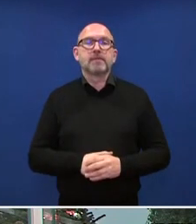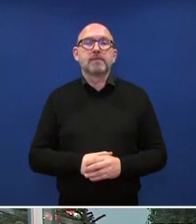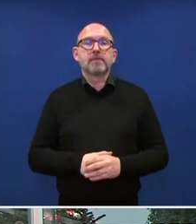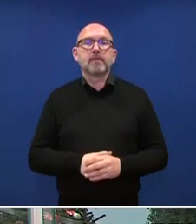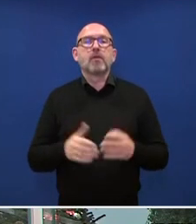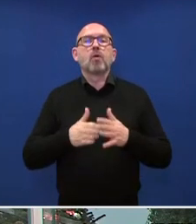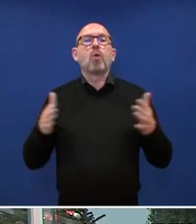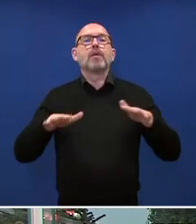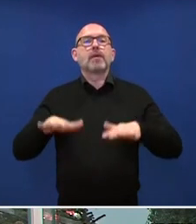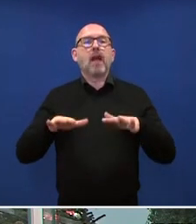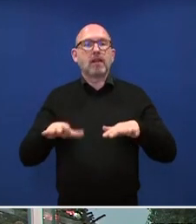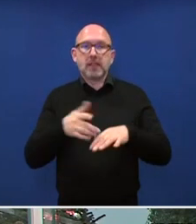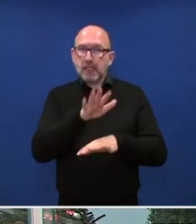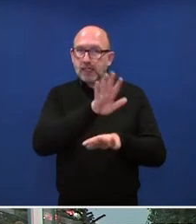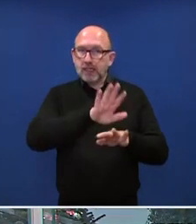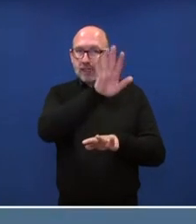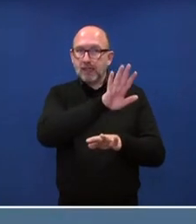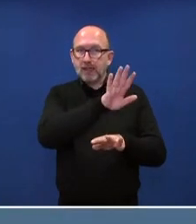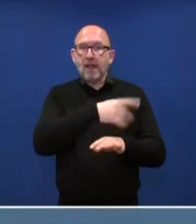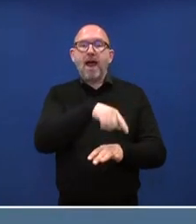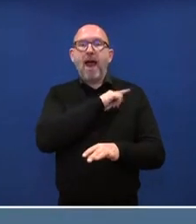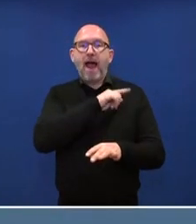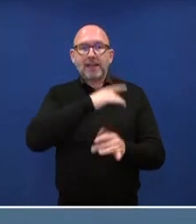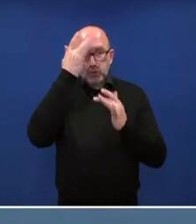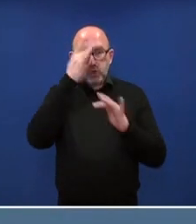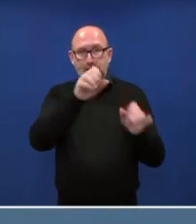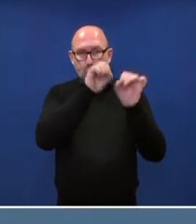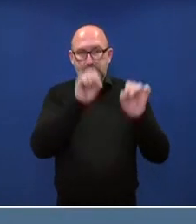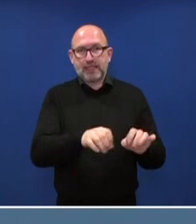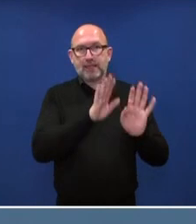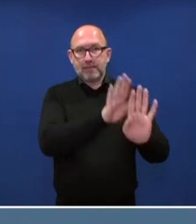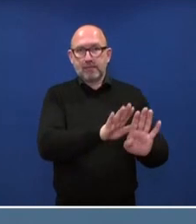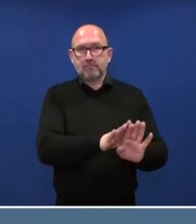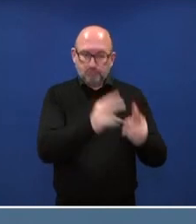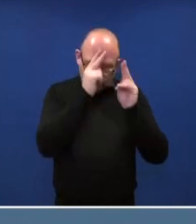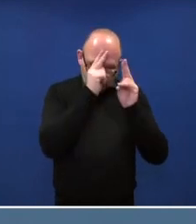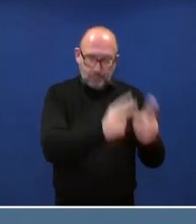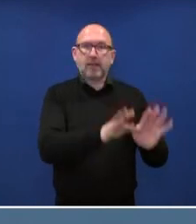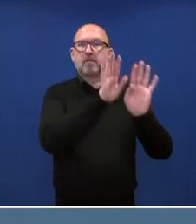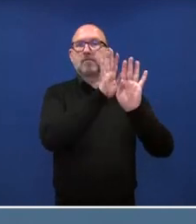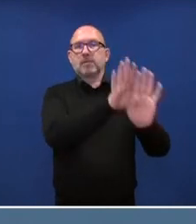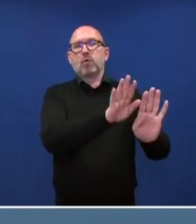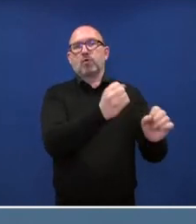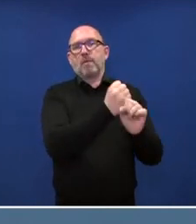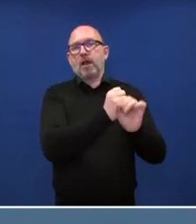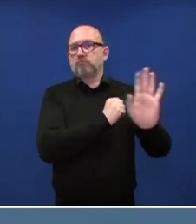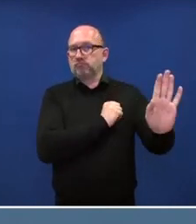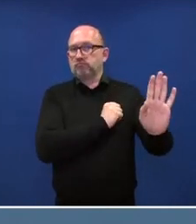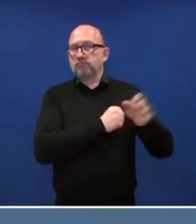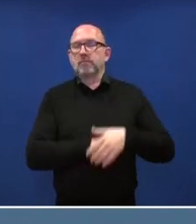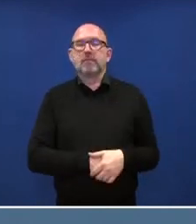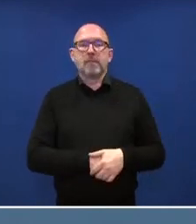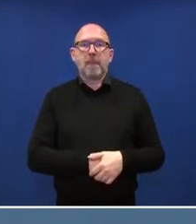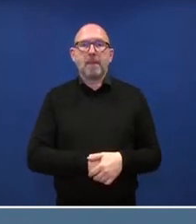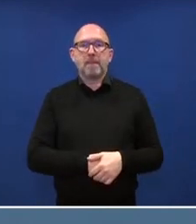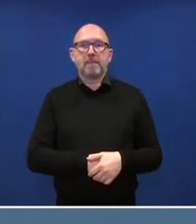Großbritannien ein eigenes Zulassungssystem. Es ist das gute Recht von Großbritannien, das so zu machen. Also wir müssen jetzt